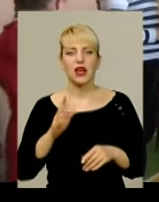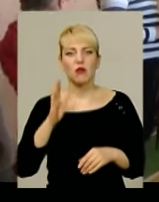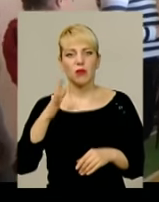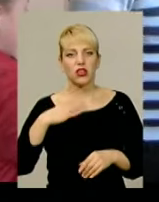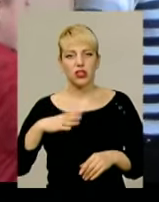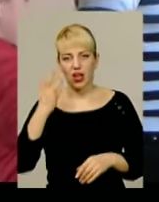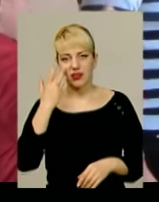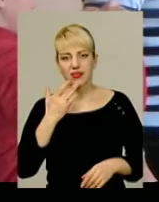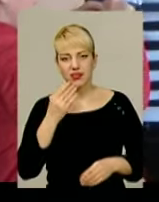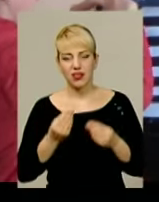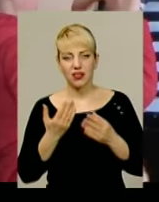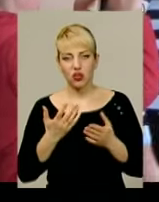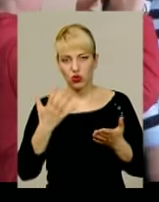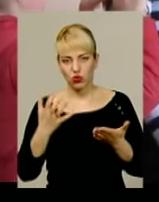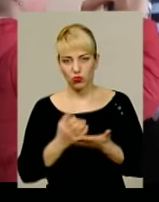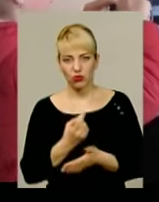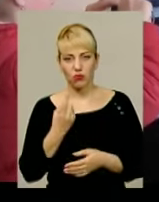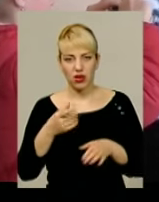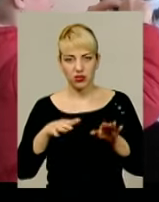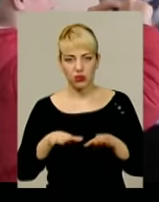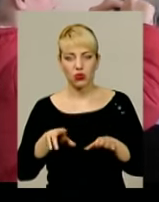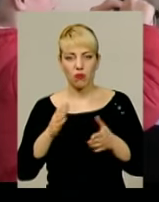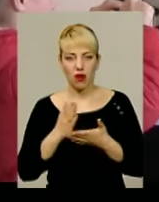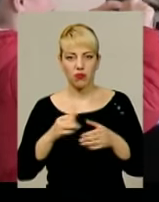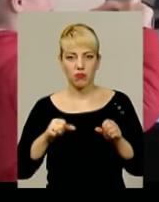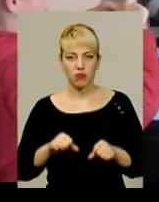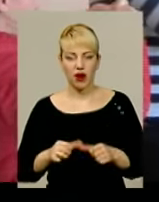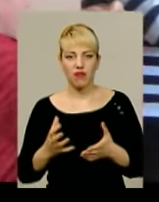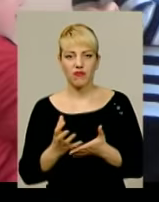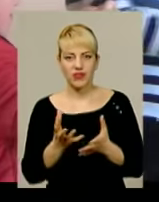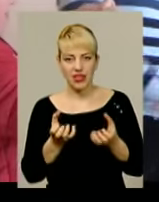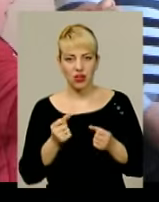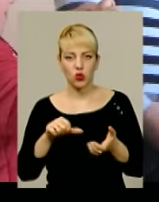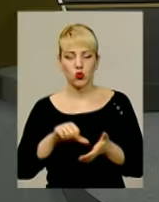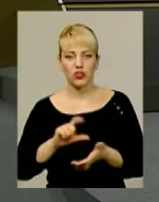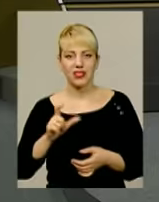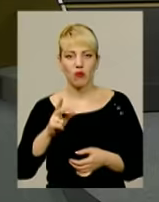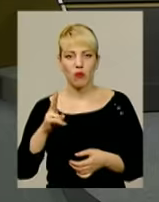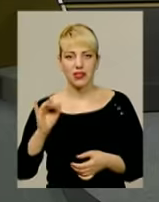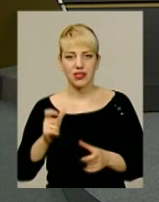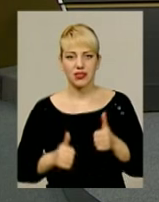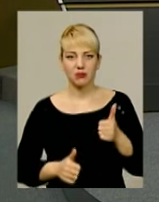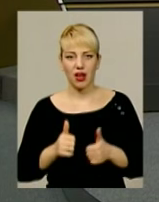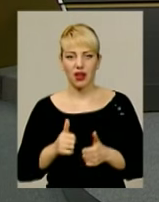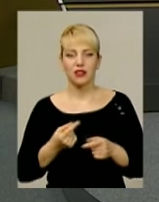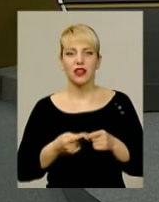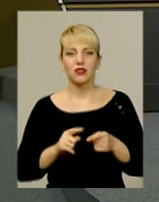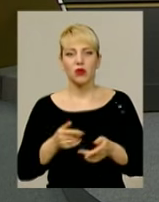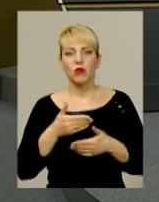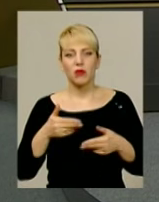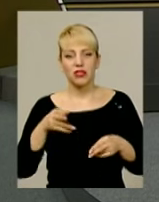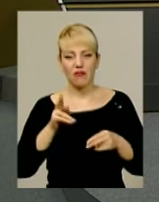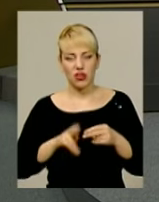Якщо на них команда здобуде першість, то матиме право взяти участь у європейських змаганнях. І на цьому ми